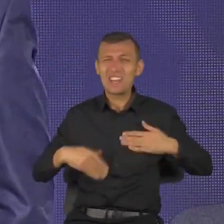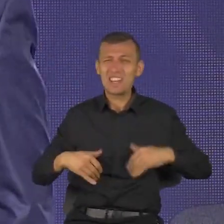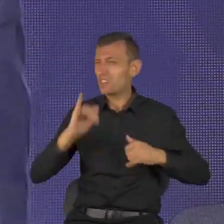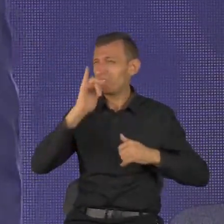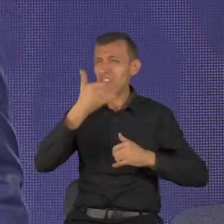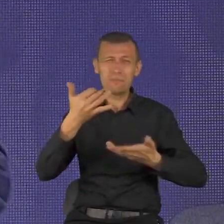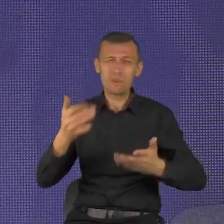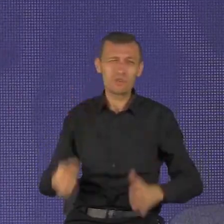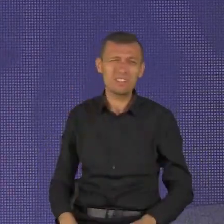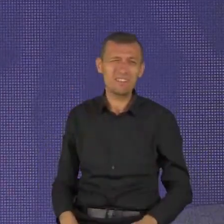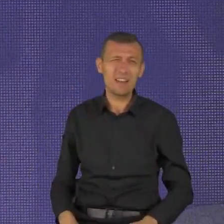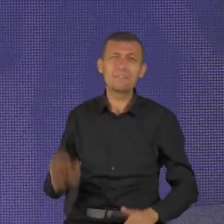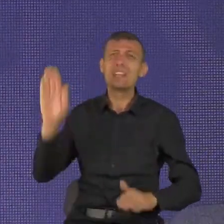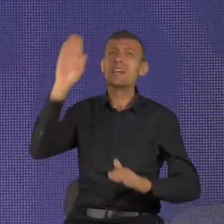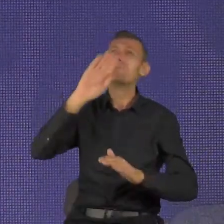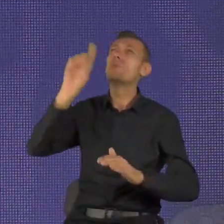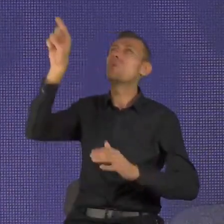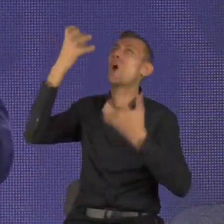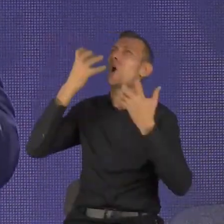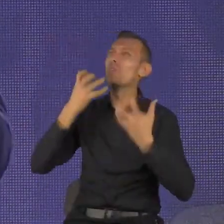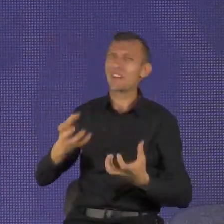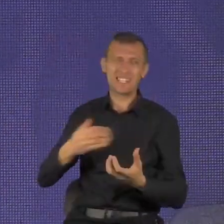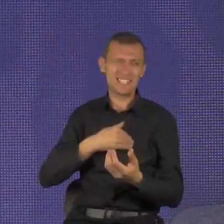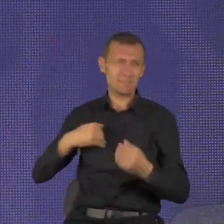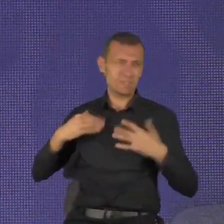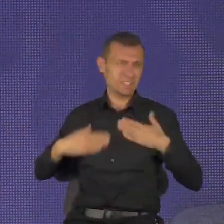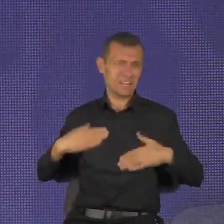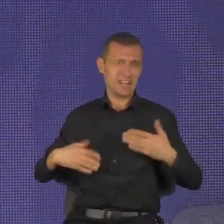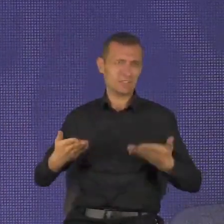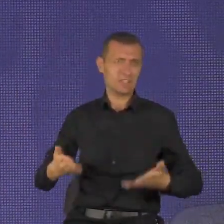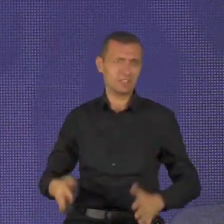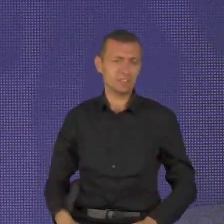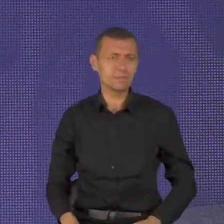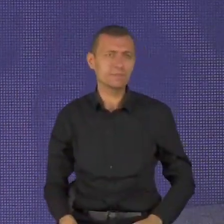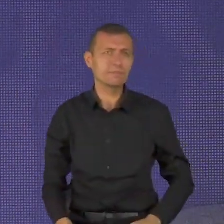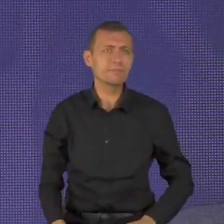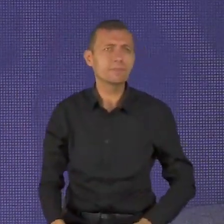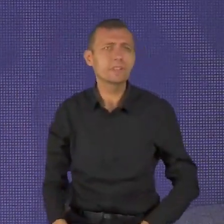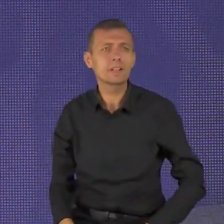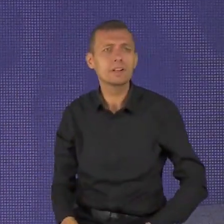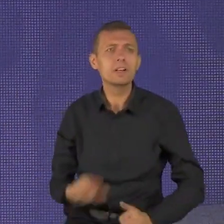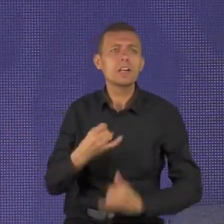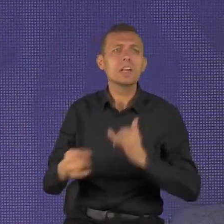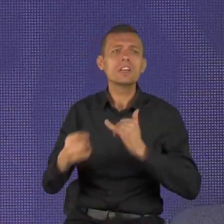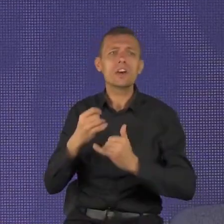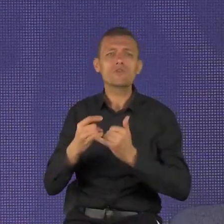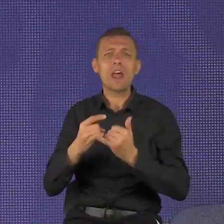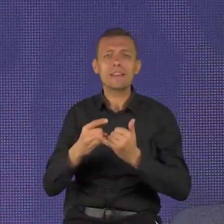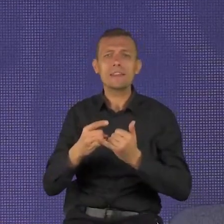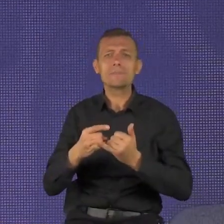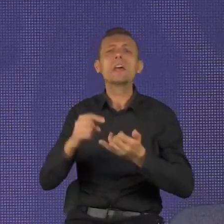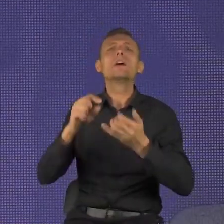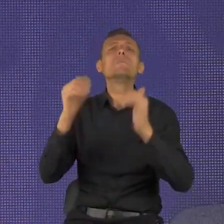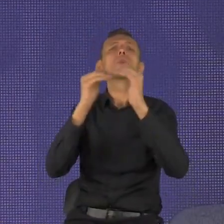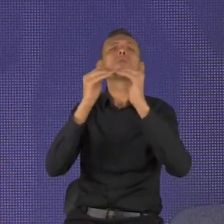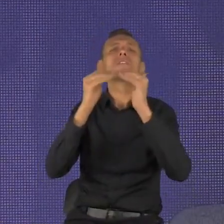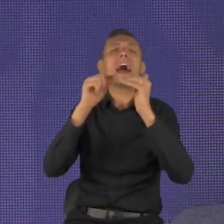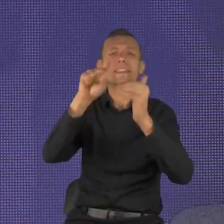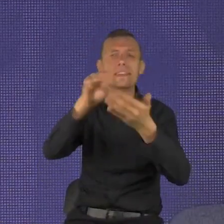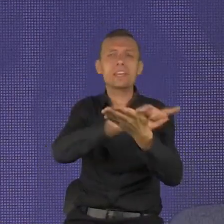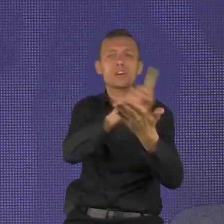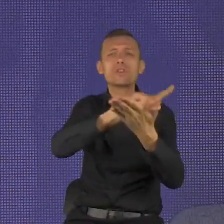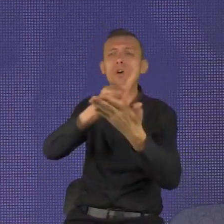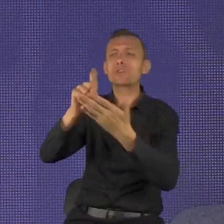wolą dla naszego życia. Wiecie, to jest jak zwiedzanie, szybkie tempo to jest jak zwiedzanie miasta przez szyby